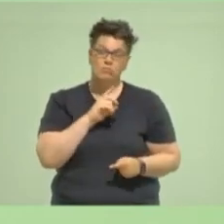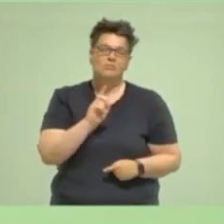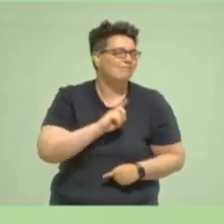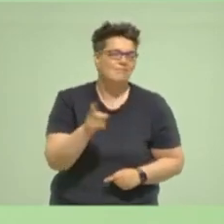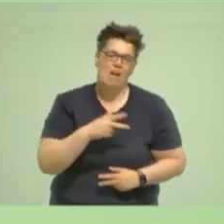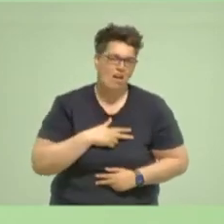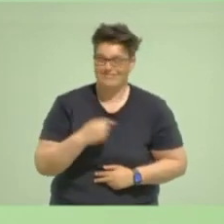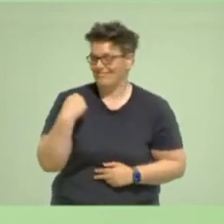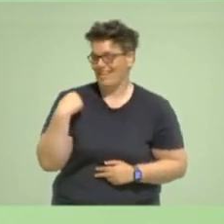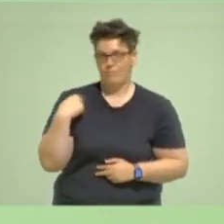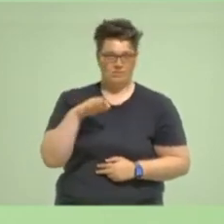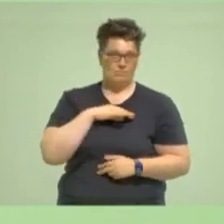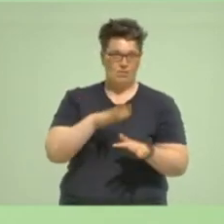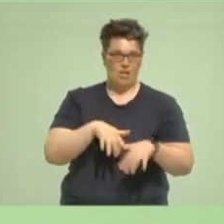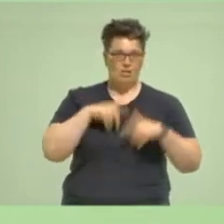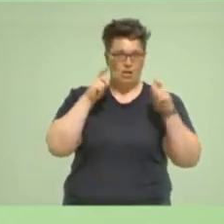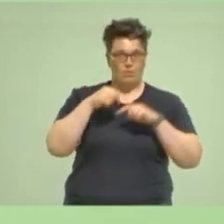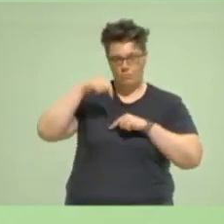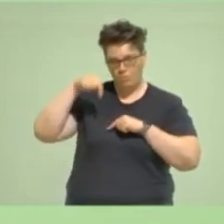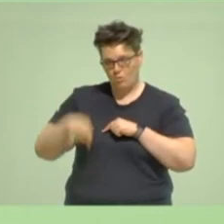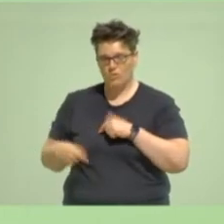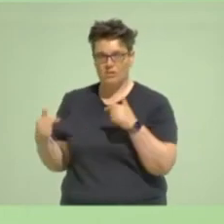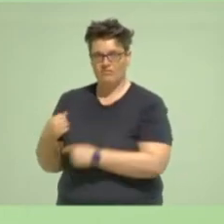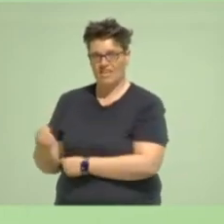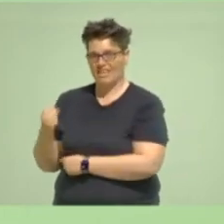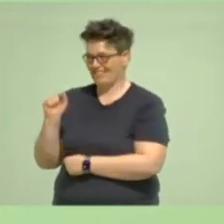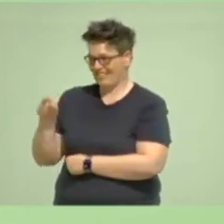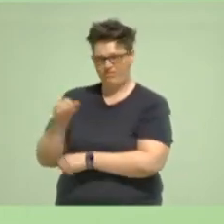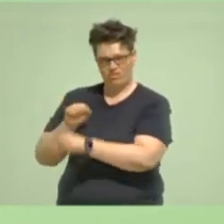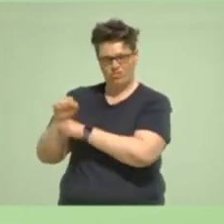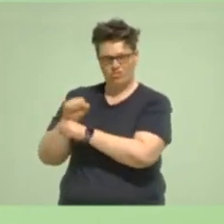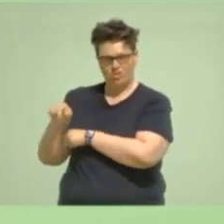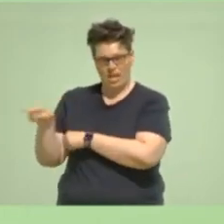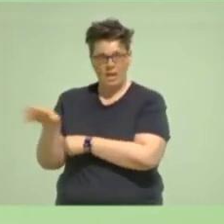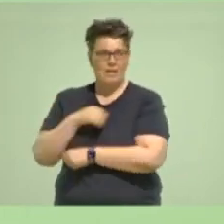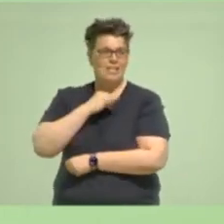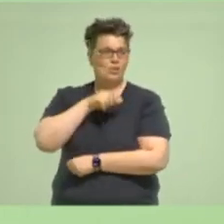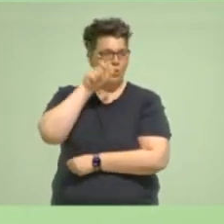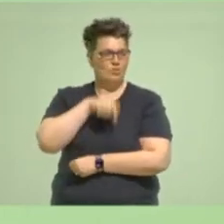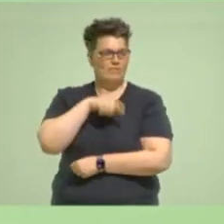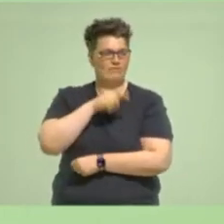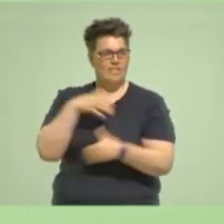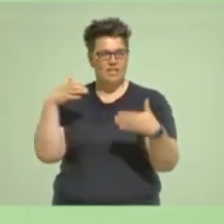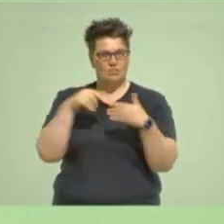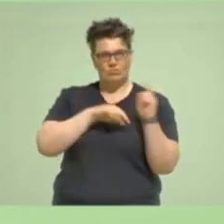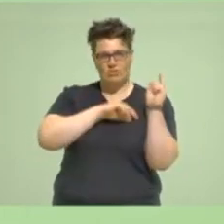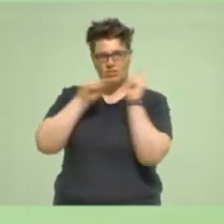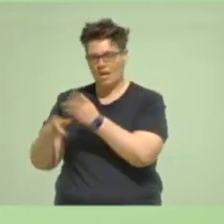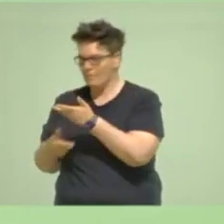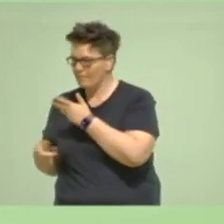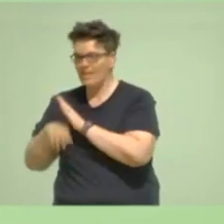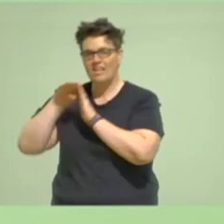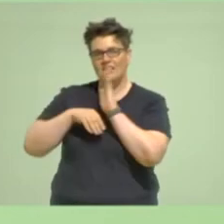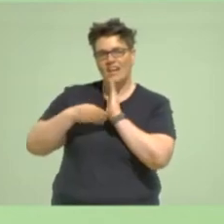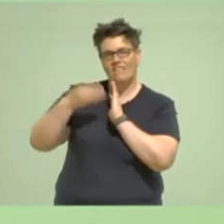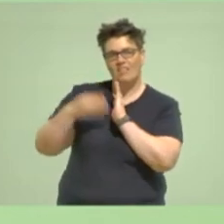anfing, unten, habe mit den Pflegekräften vom Streikpunkt gesprochen, zusammen mit Josefine, über den Tarifvertrag Entlastung, über die